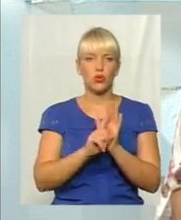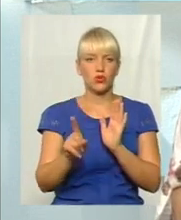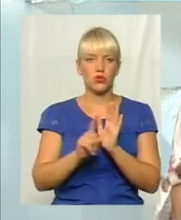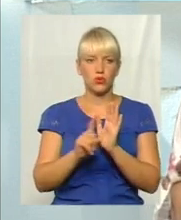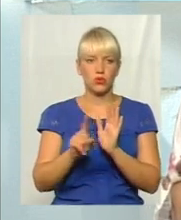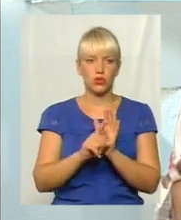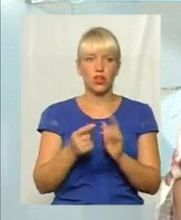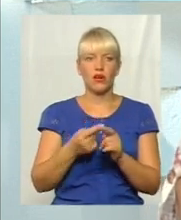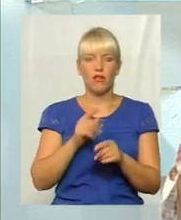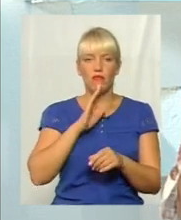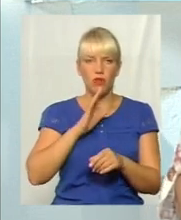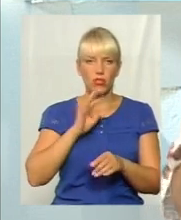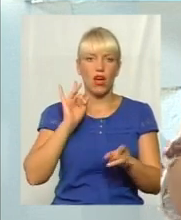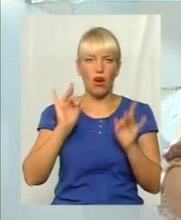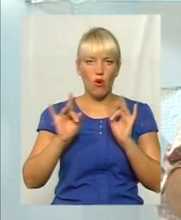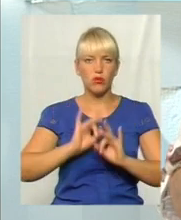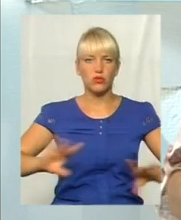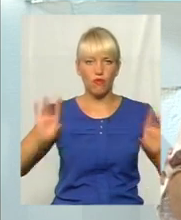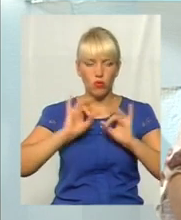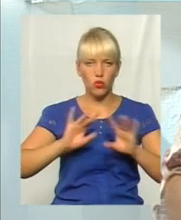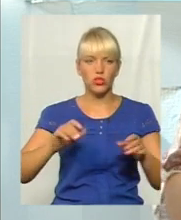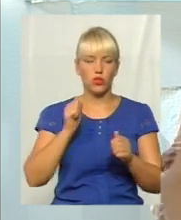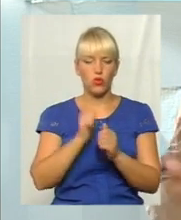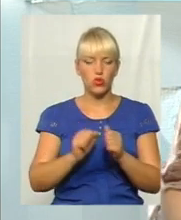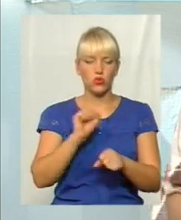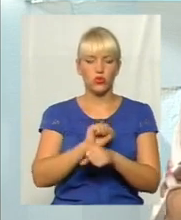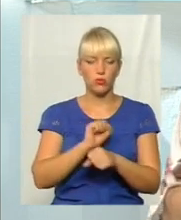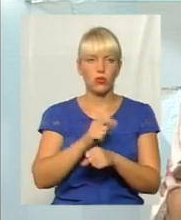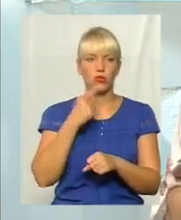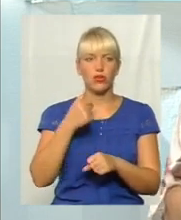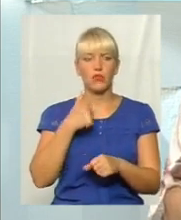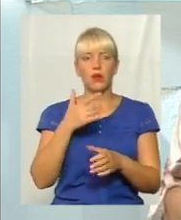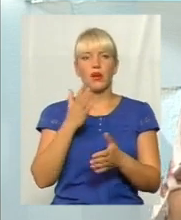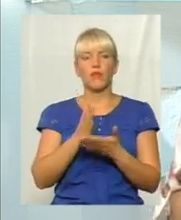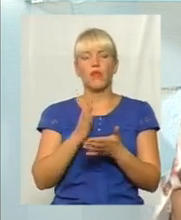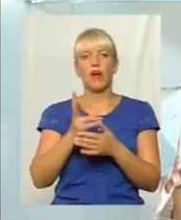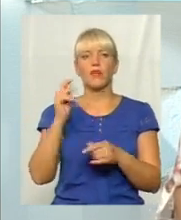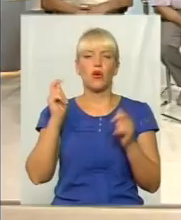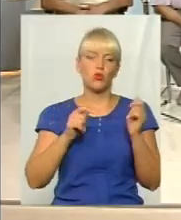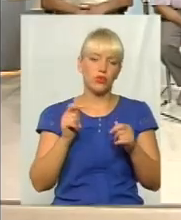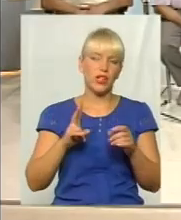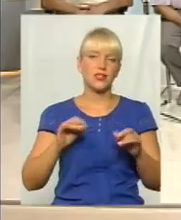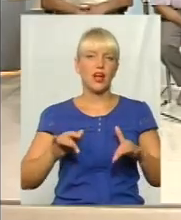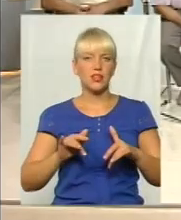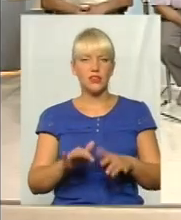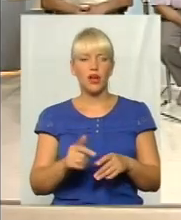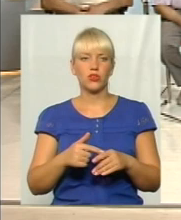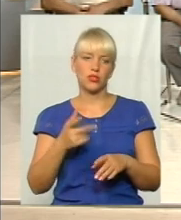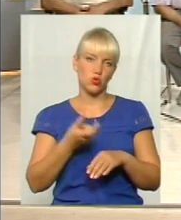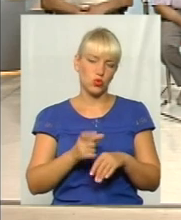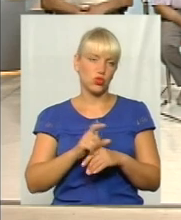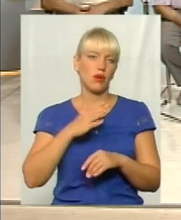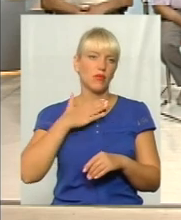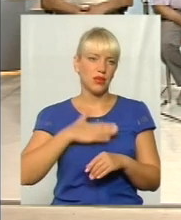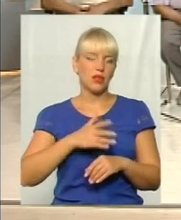автобуси, вона озвучує, вона називає кожну зупинку. Ми теж там буваємо на конференціях, на заходах, і дуже приємно,